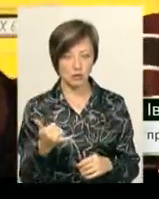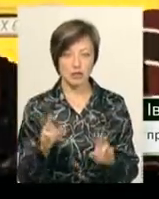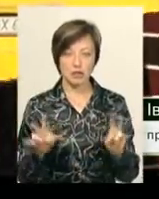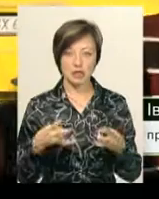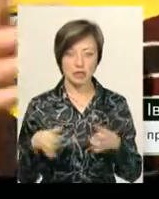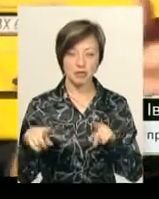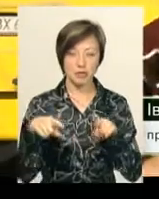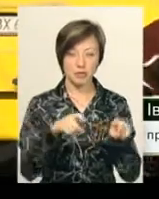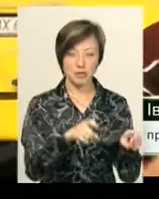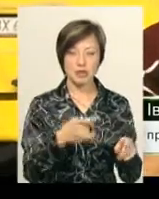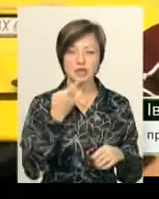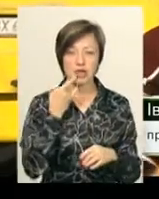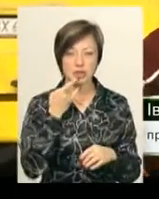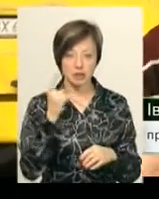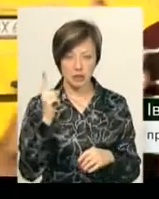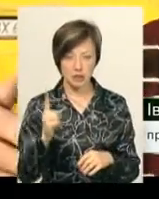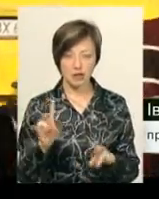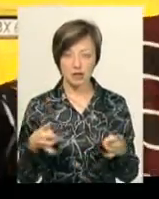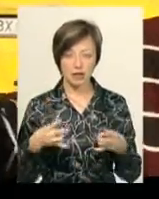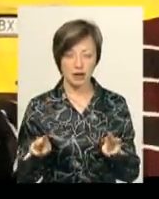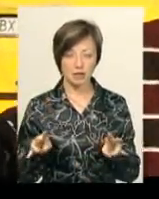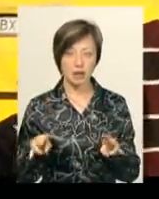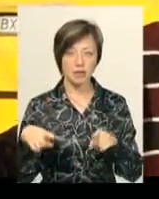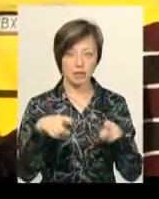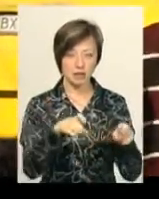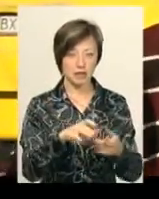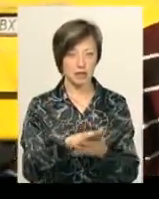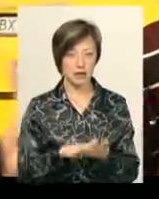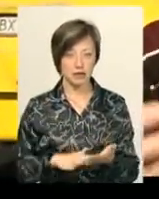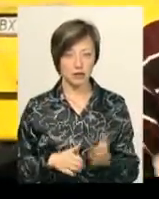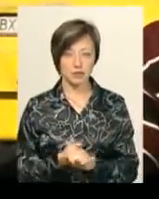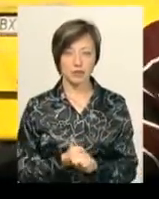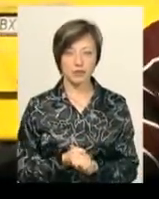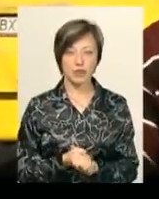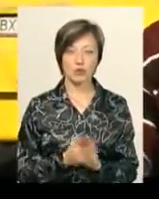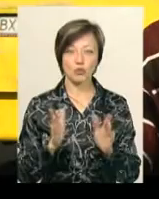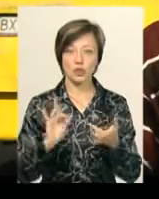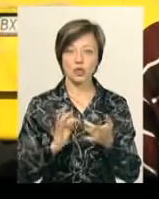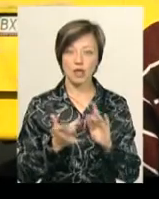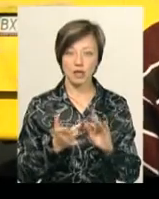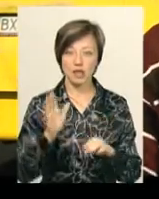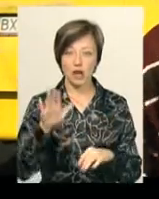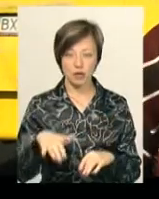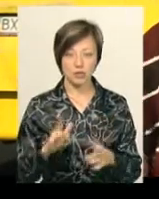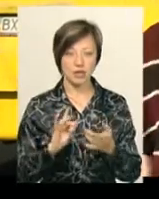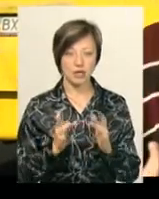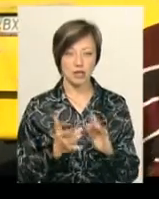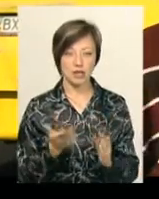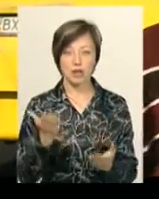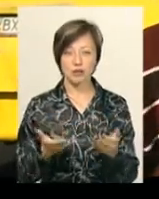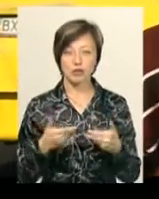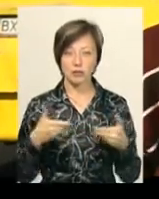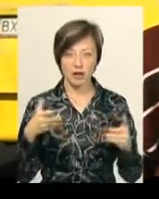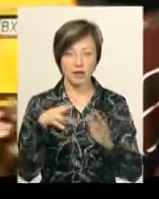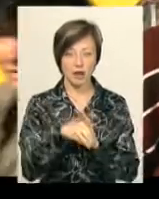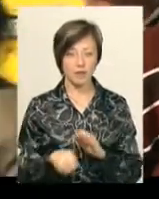Не треба буде зародити, і зародити, не треба буде бігти далі. І що буде інтернет, як буде інтернет. Якщо ми вже